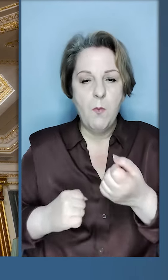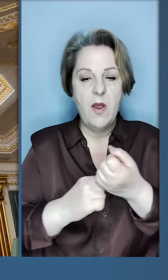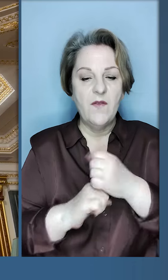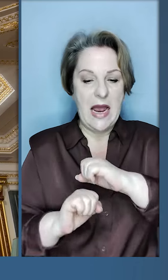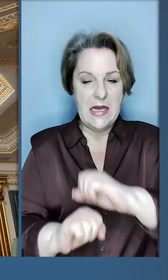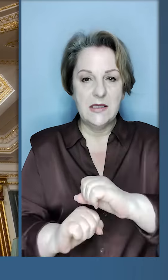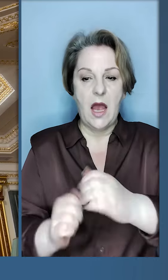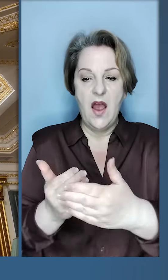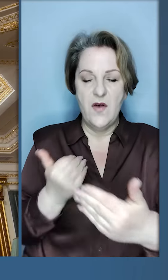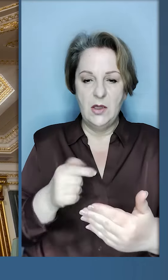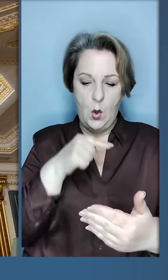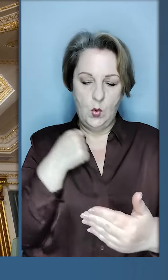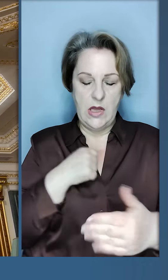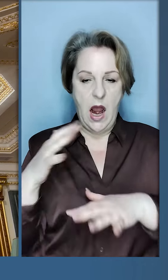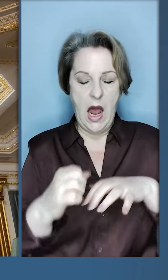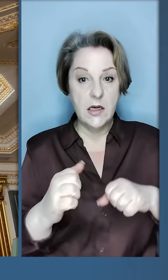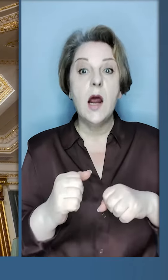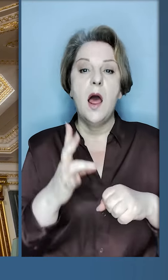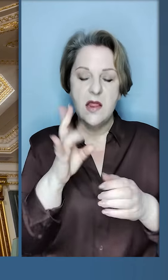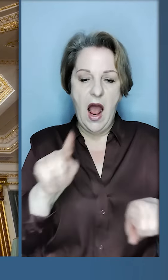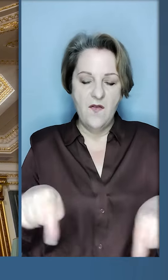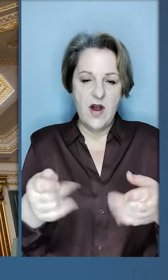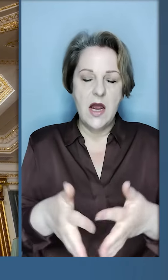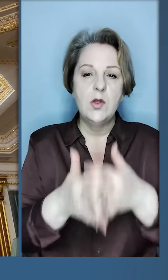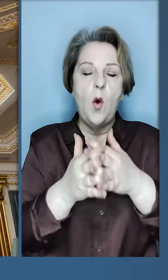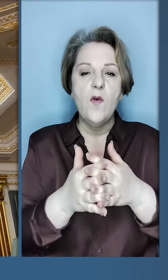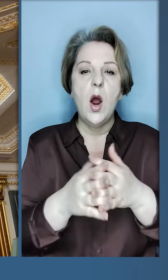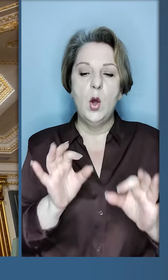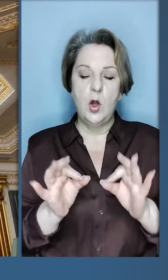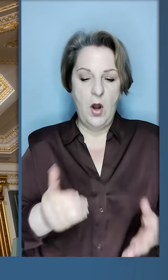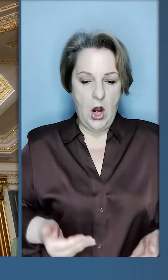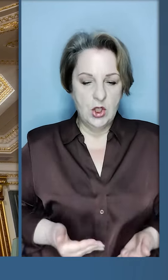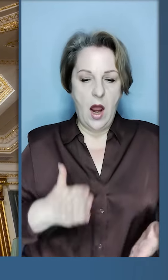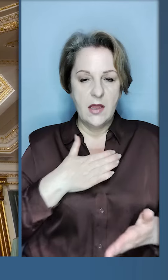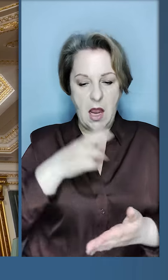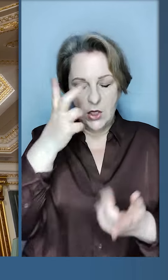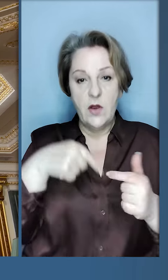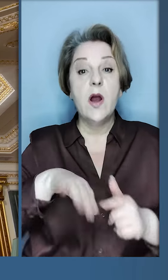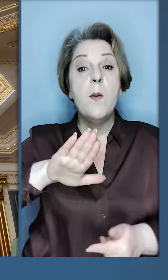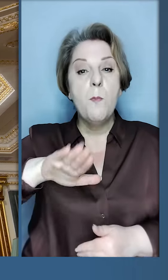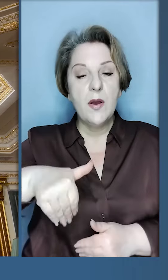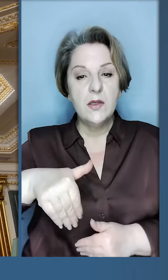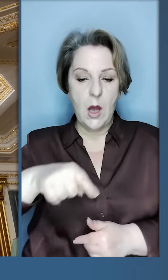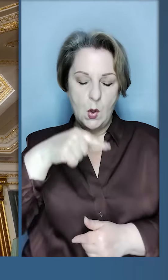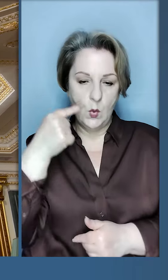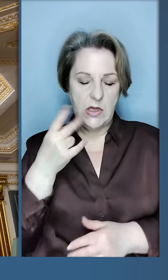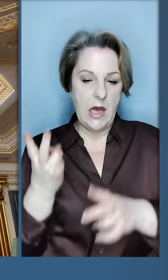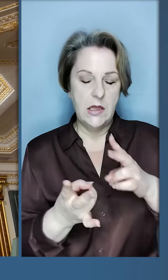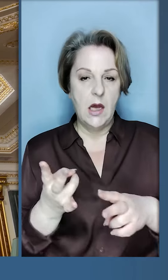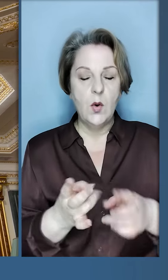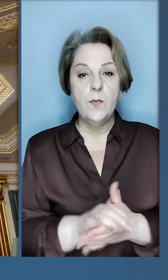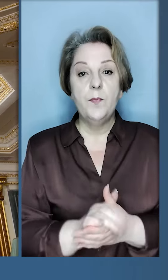підтримку захисту від російської агресії та на відновлення нормального життя нашої країни після